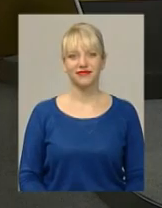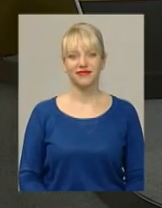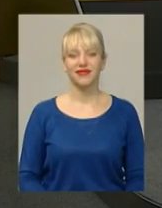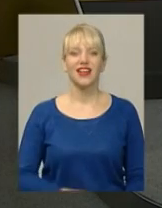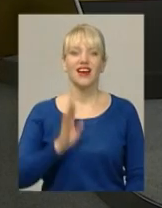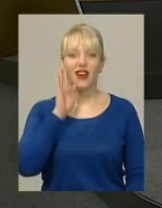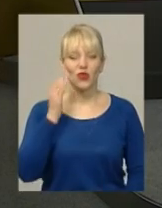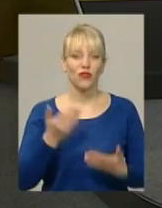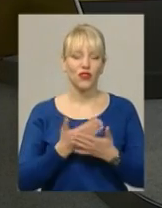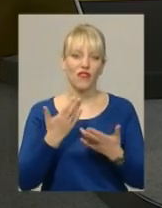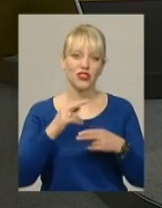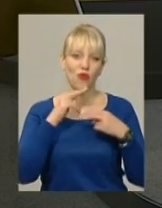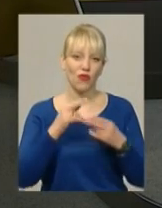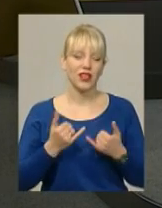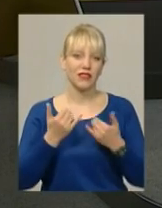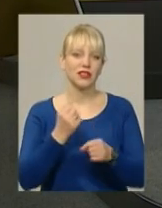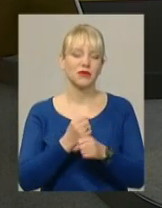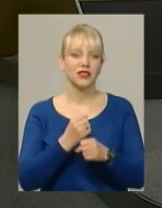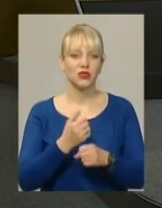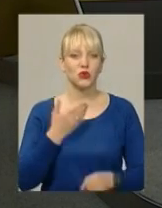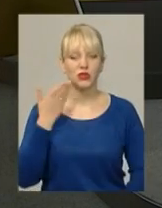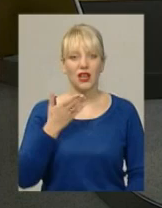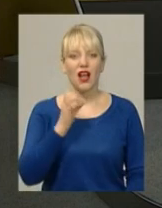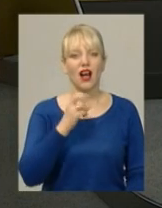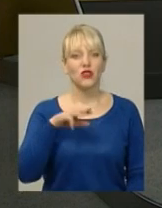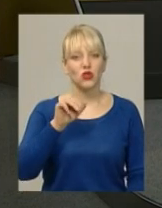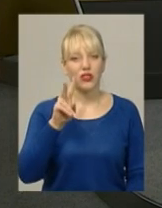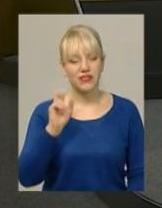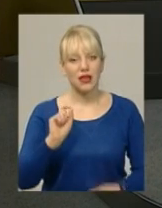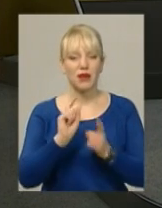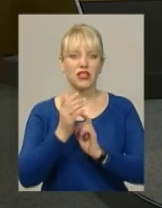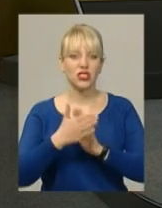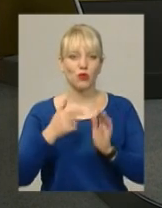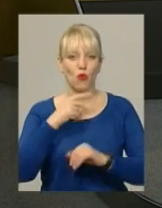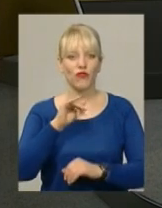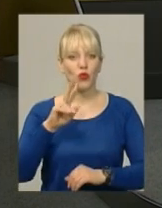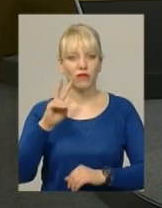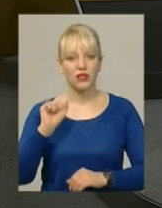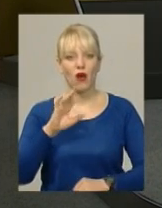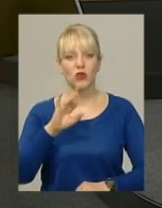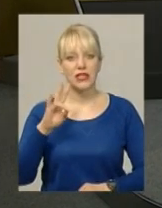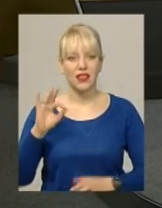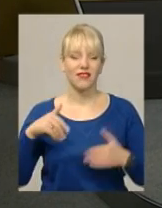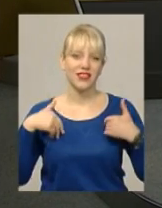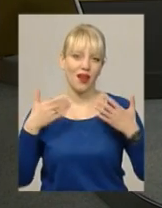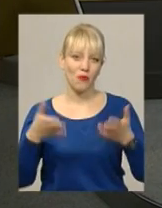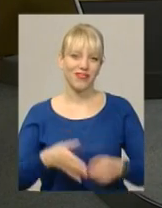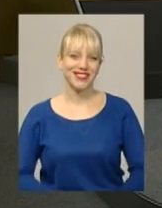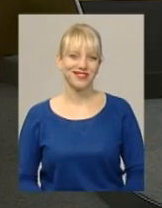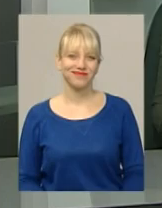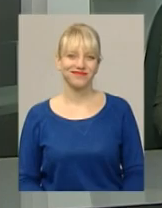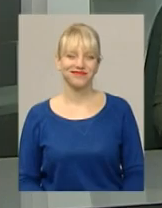Ранковий випуск новин до вашої уваги. В студії працюють ведуча Ярослава Антошевська, перекладач на жестову мову Оксана Фіновська. Ми вітаємо вас.